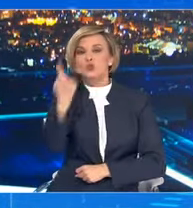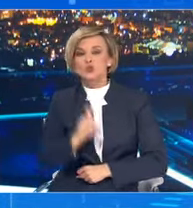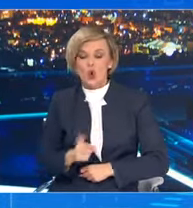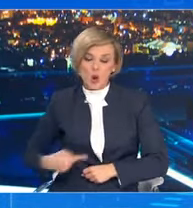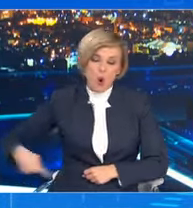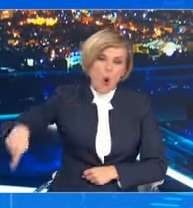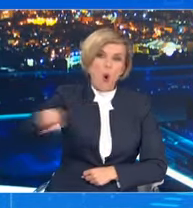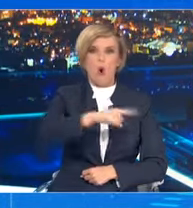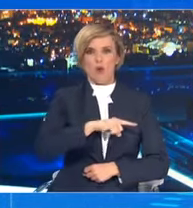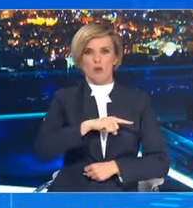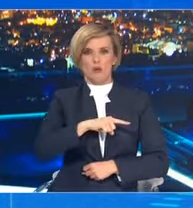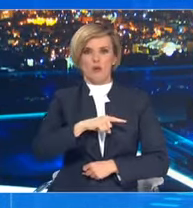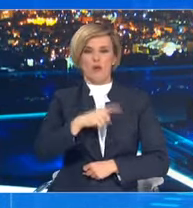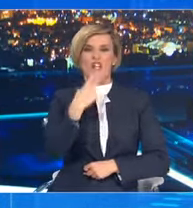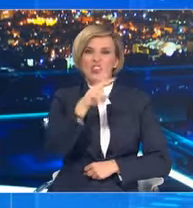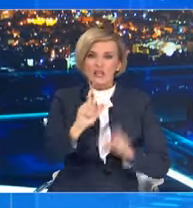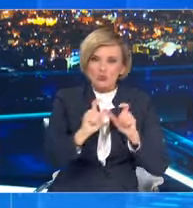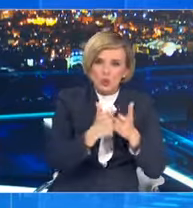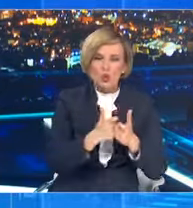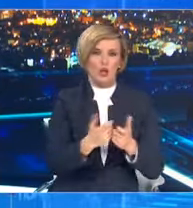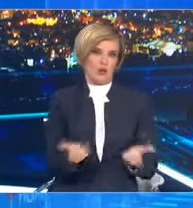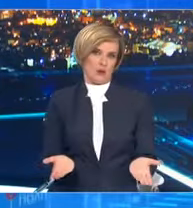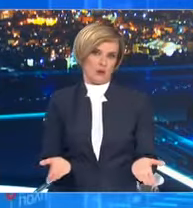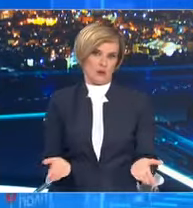εξαιρετικά άσχημη εξέλιξη